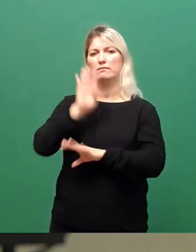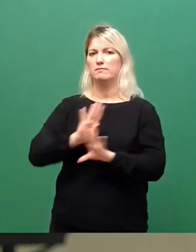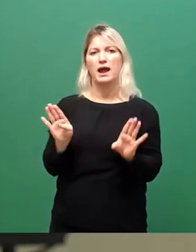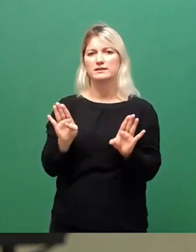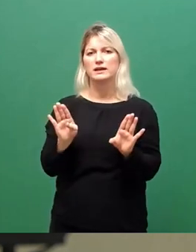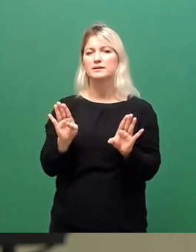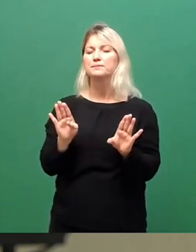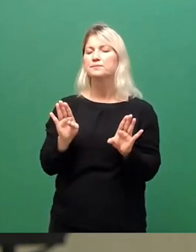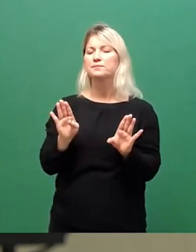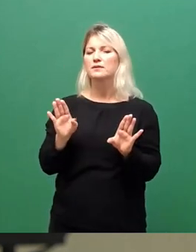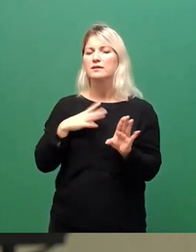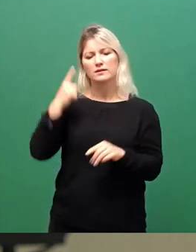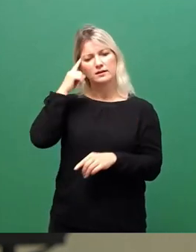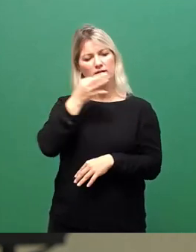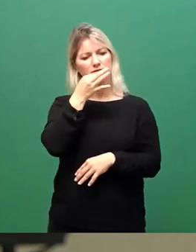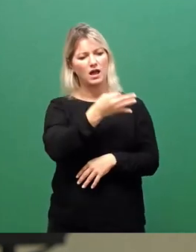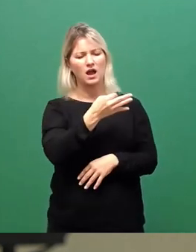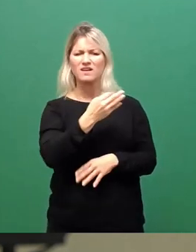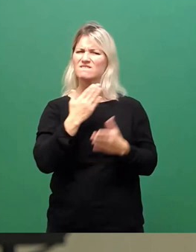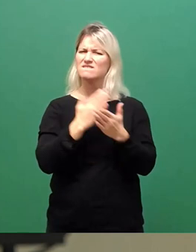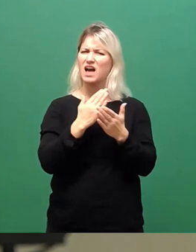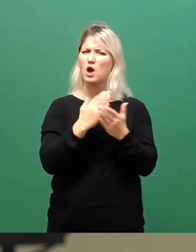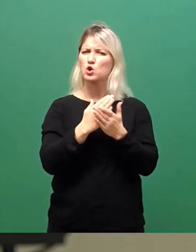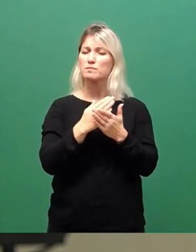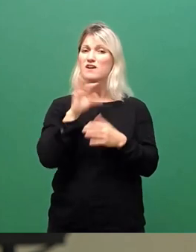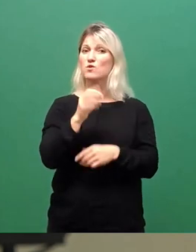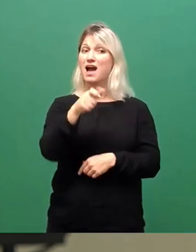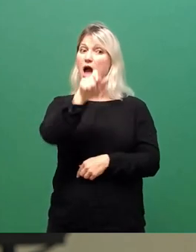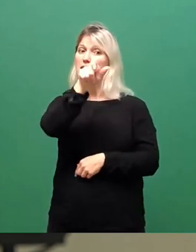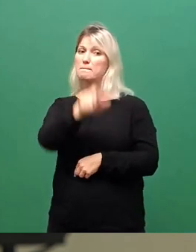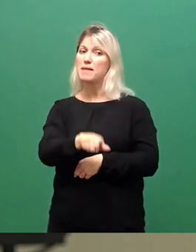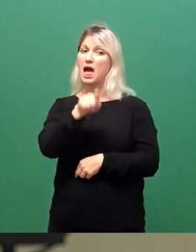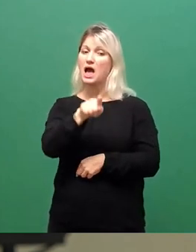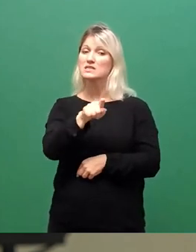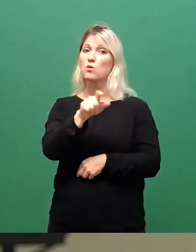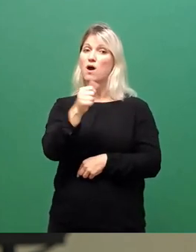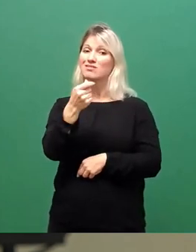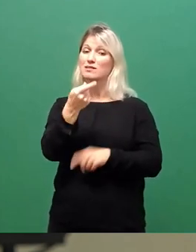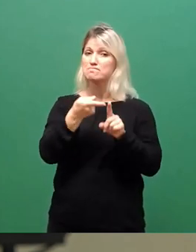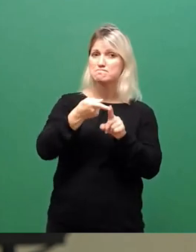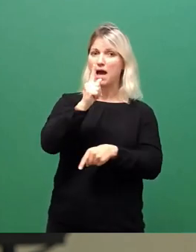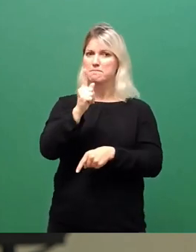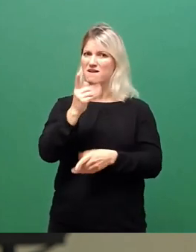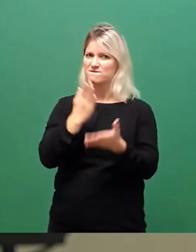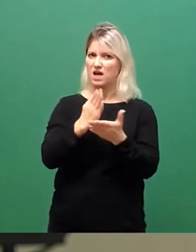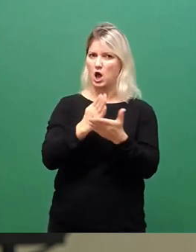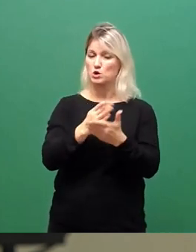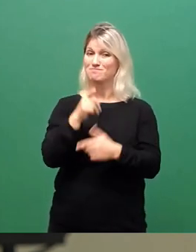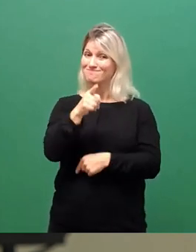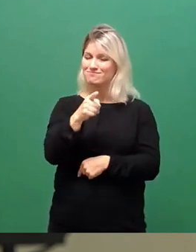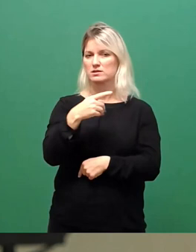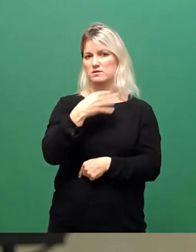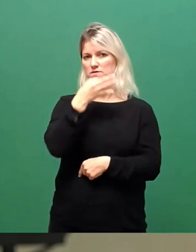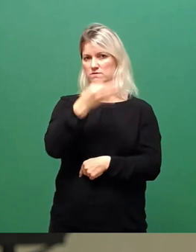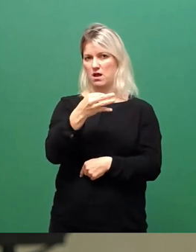sich, warum die Kosten pro Person exorbitant gestiegen sind. Und dies ist die grundlegende Frage.